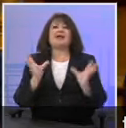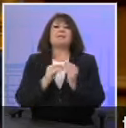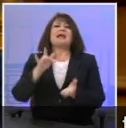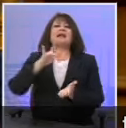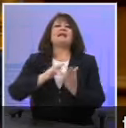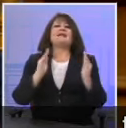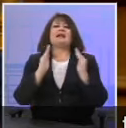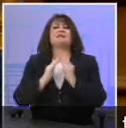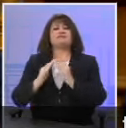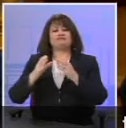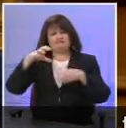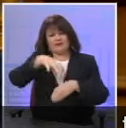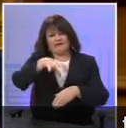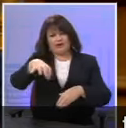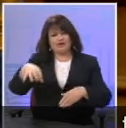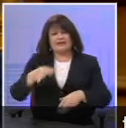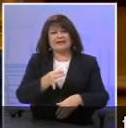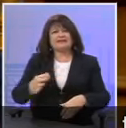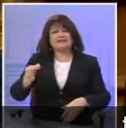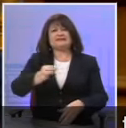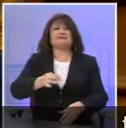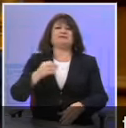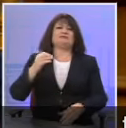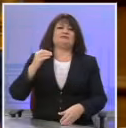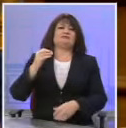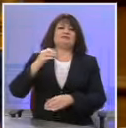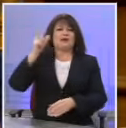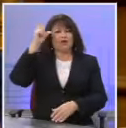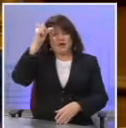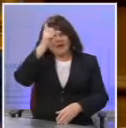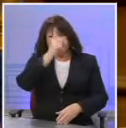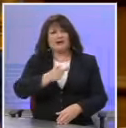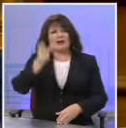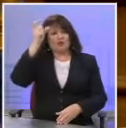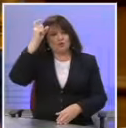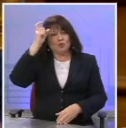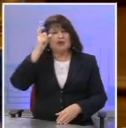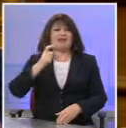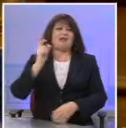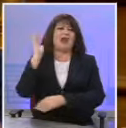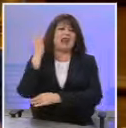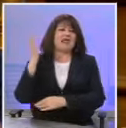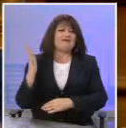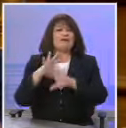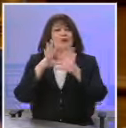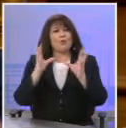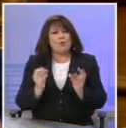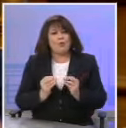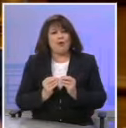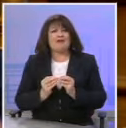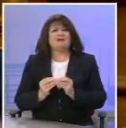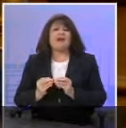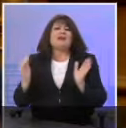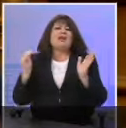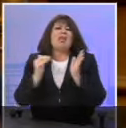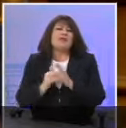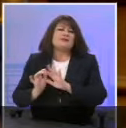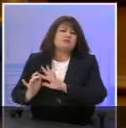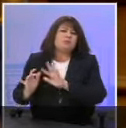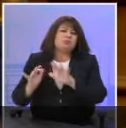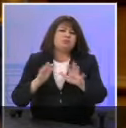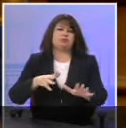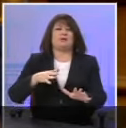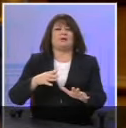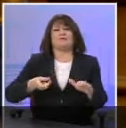στην Τουρκία, στο Λίβανο, στην Ιορδανία, στις περιοχές εκείνες που αυτή τη στιγμή έχουν τεράστιες προσφυγικές ροές, και το